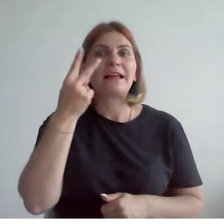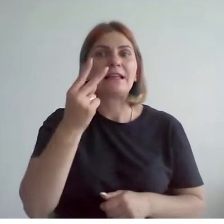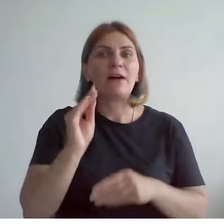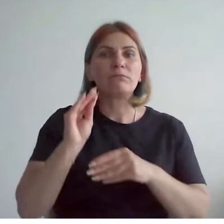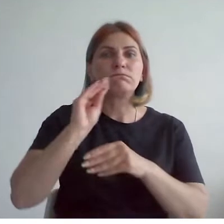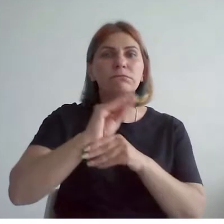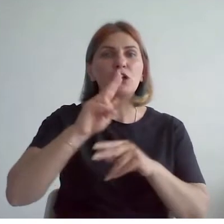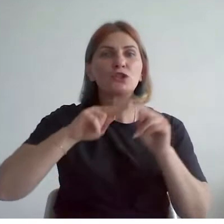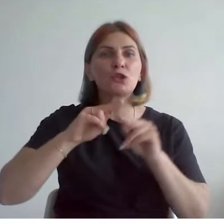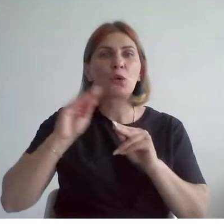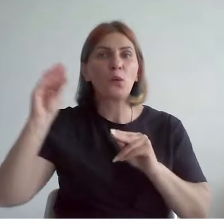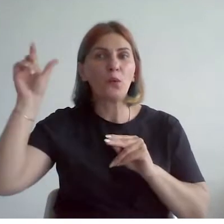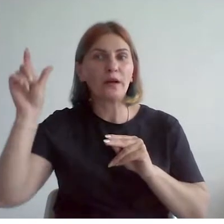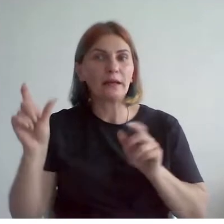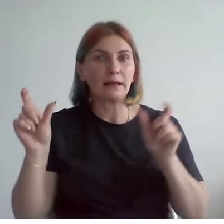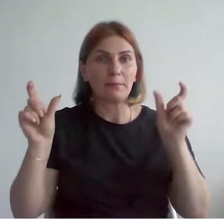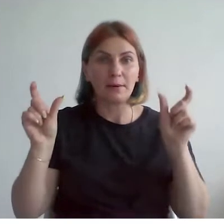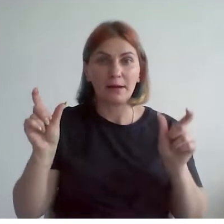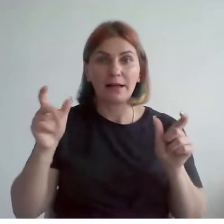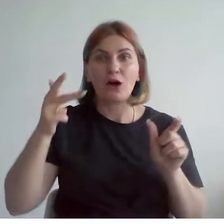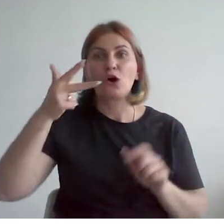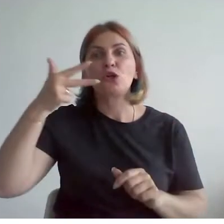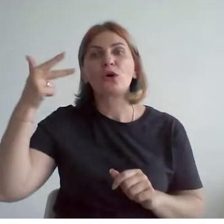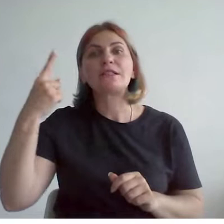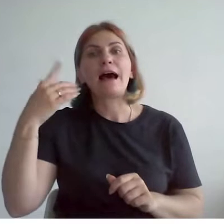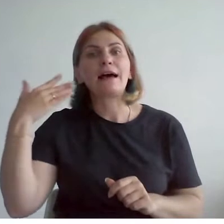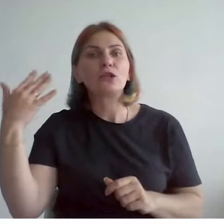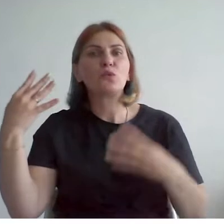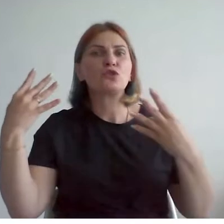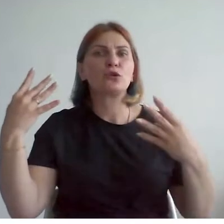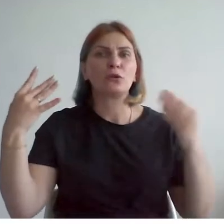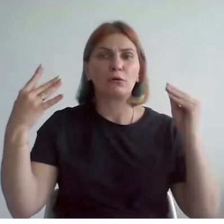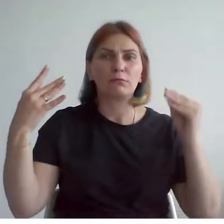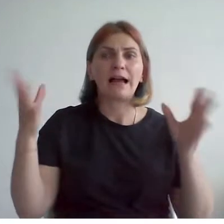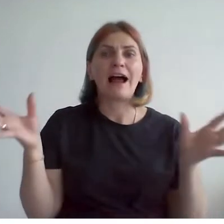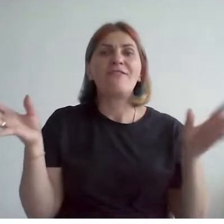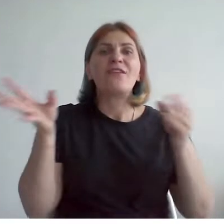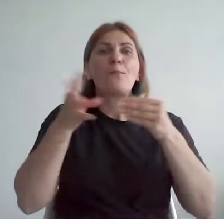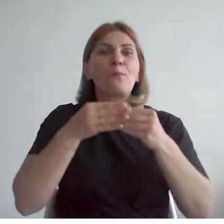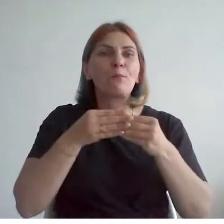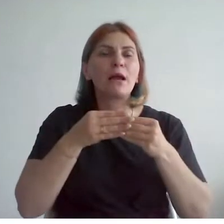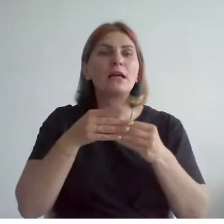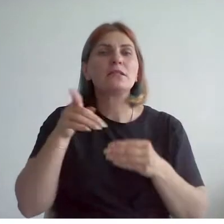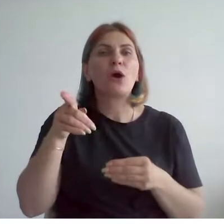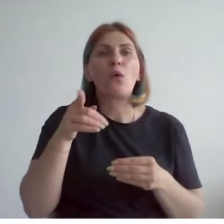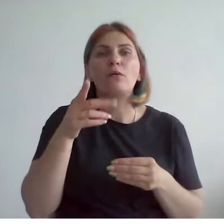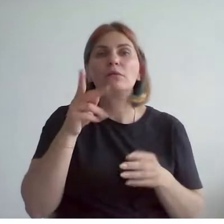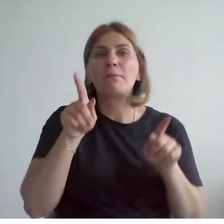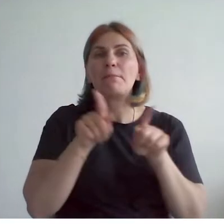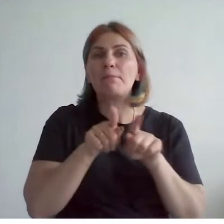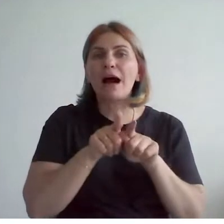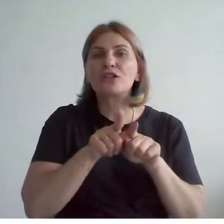бокам, трехэтажный с одной стороны, четырехэтажный с другой. Вместе ансамбль напоминает нам такую форму